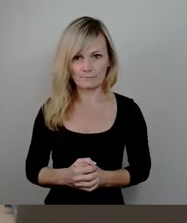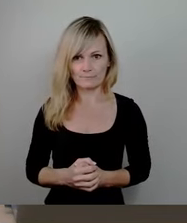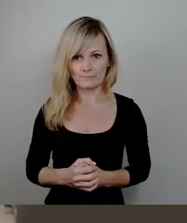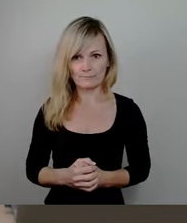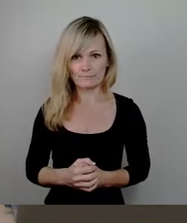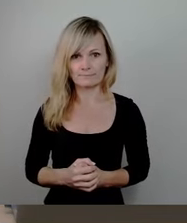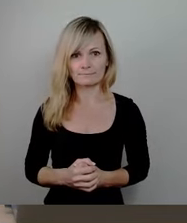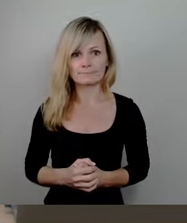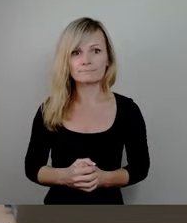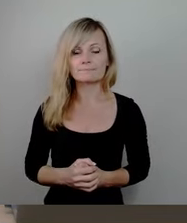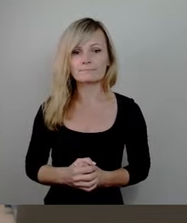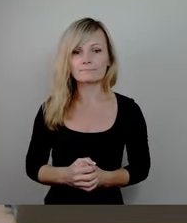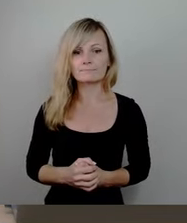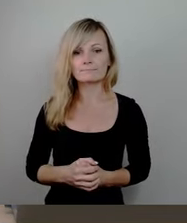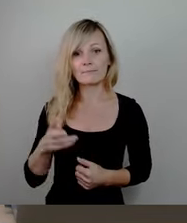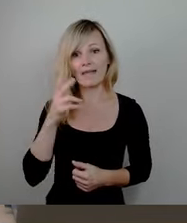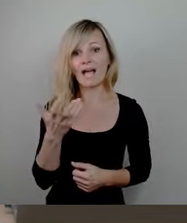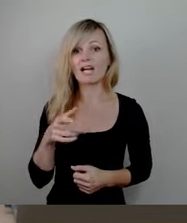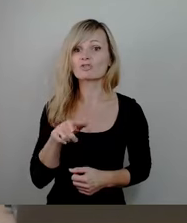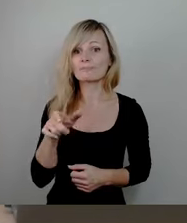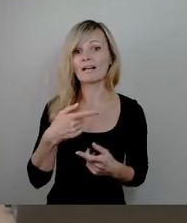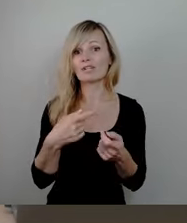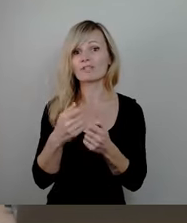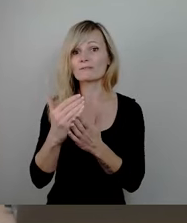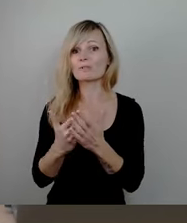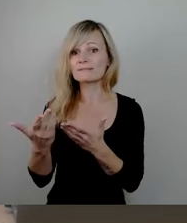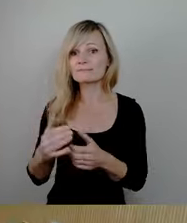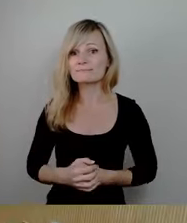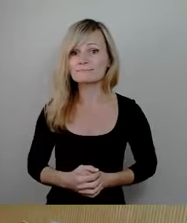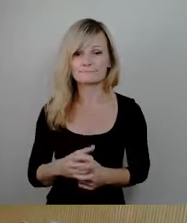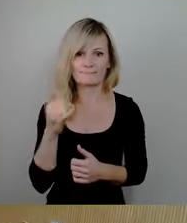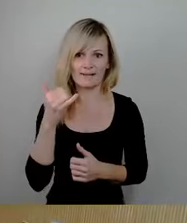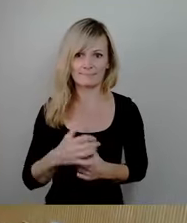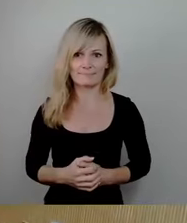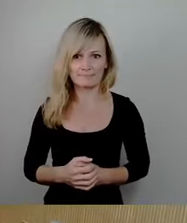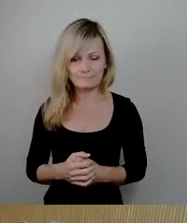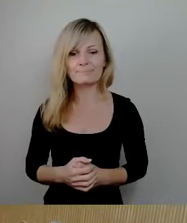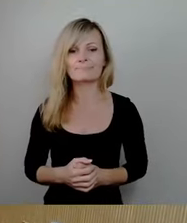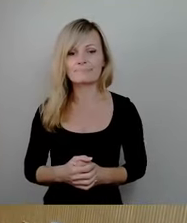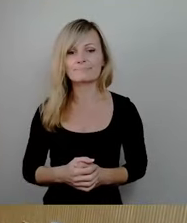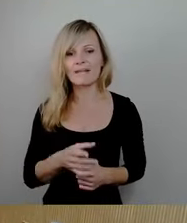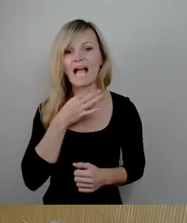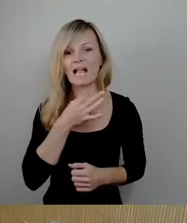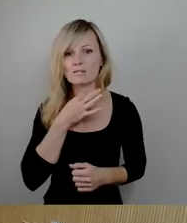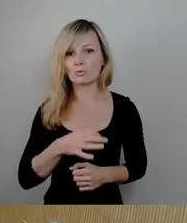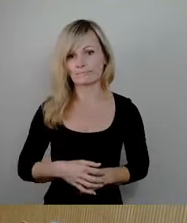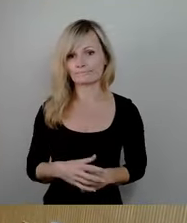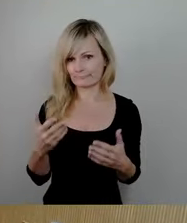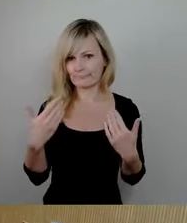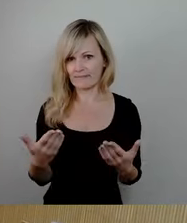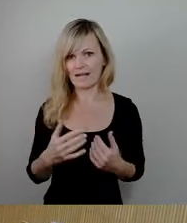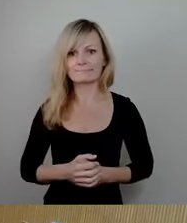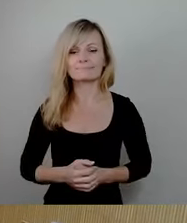Herr Aschenbach, Geschäftsordnung. Ja, also, da offensichtlich diese